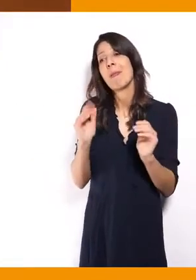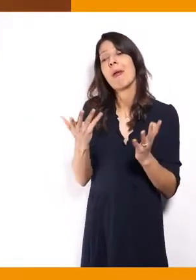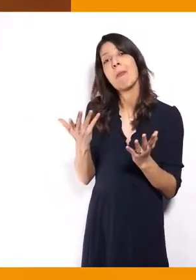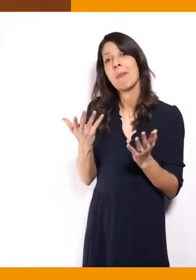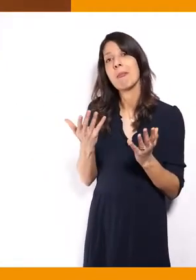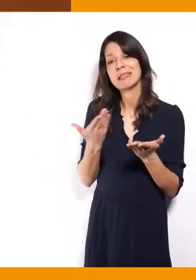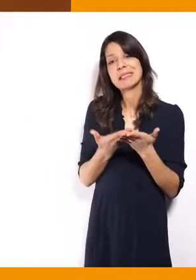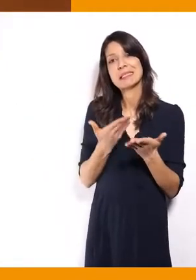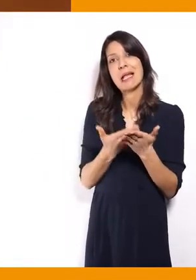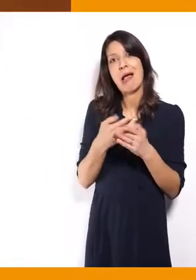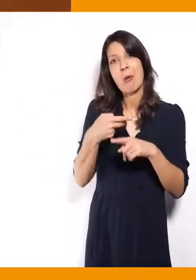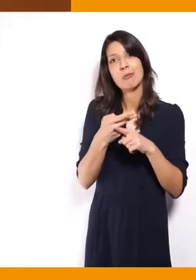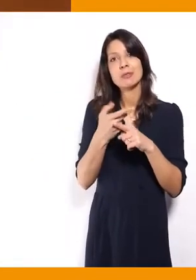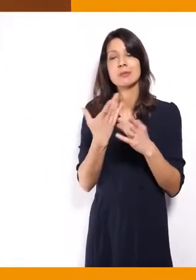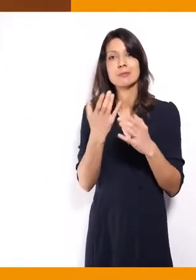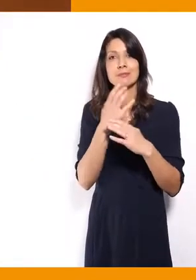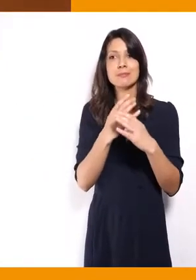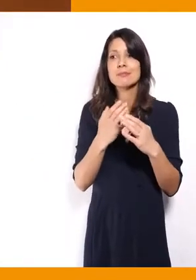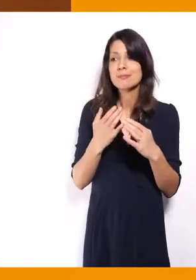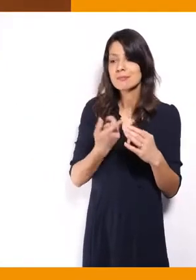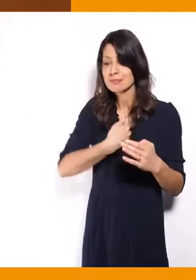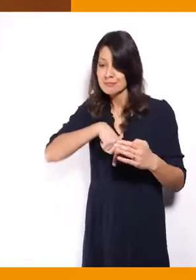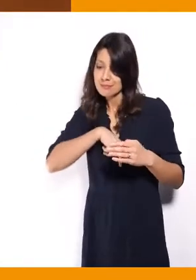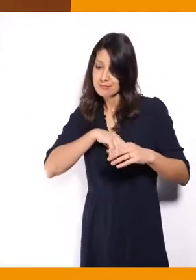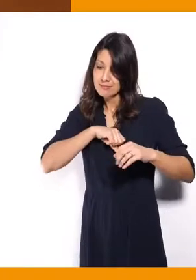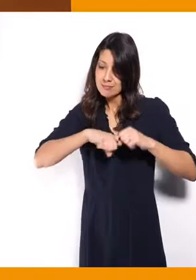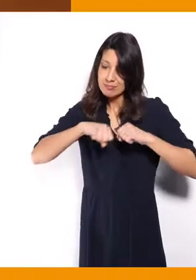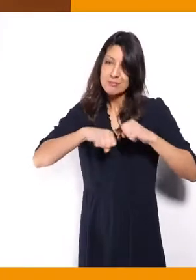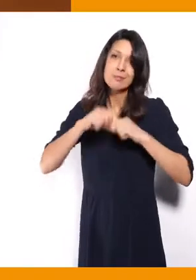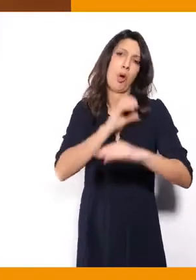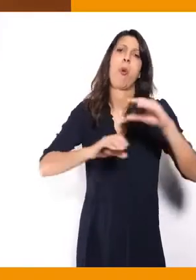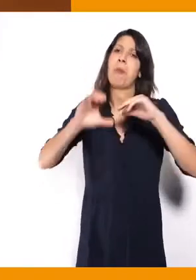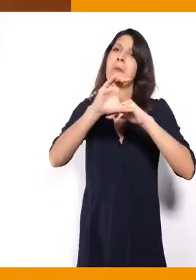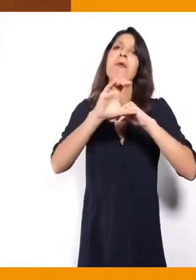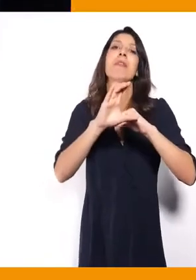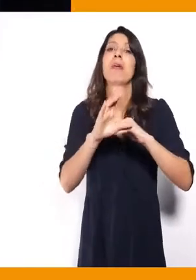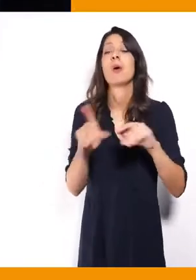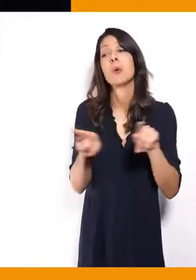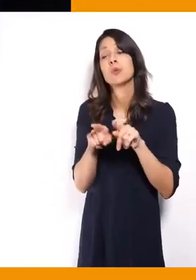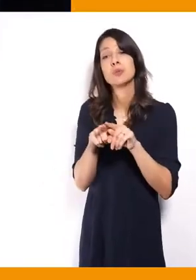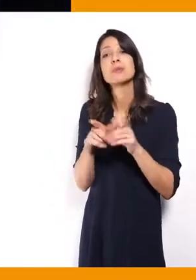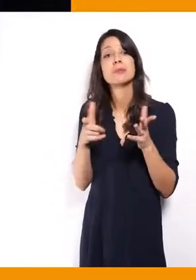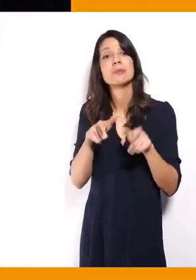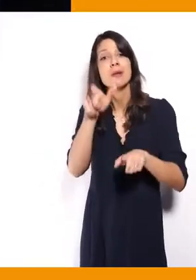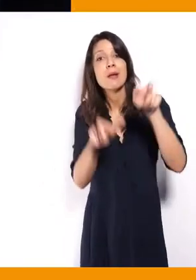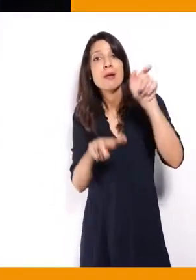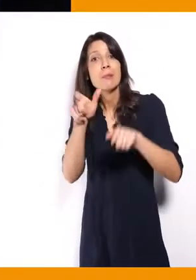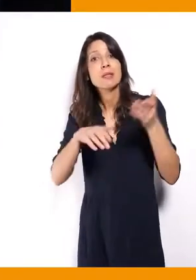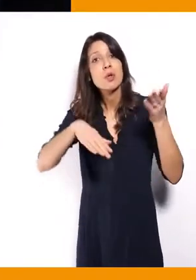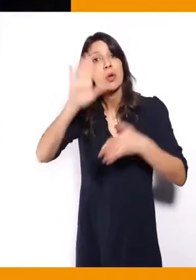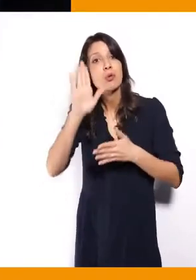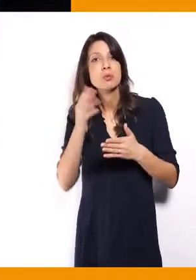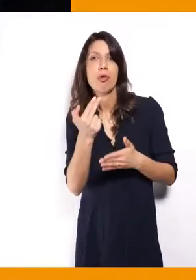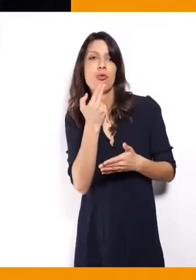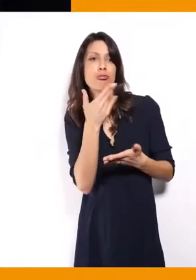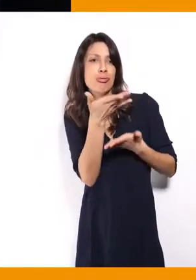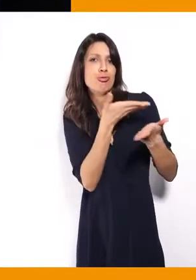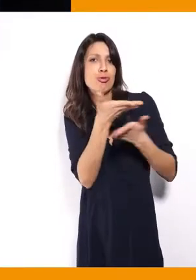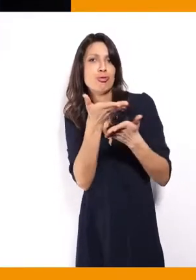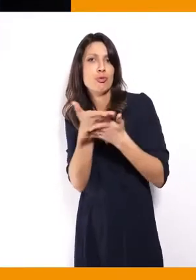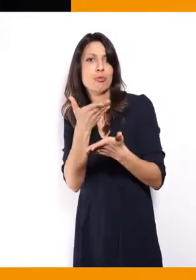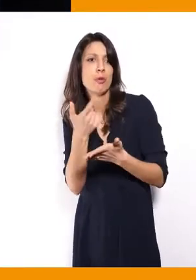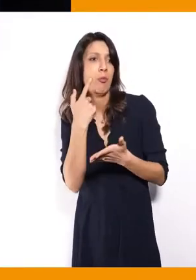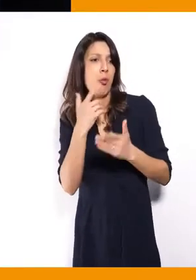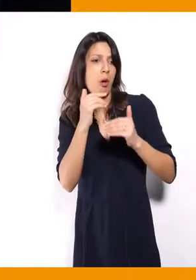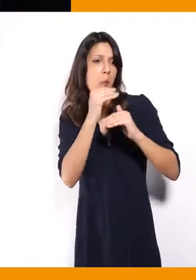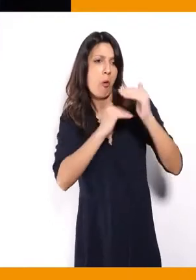'on a pu faire. Il nous a semblé utile d'échanger avec les candidats qui le souhaitaient pour discuter de leur programme,